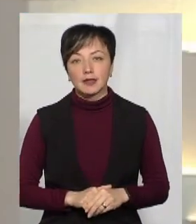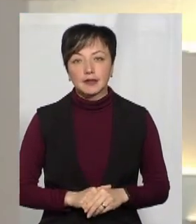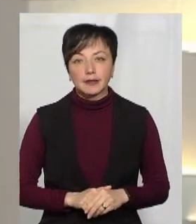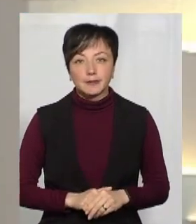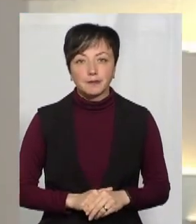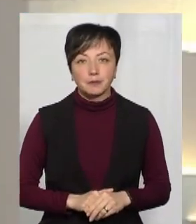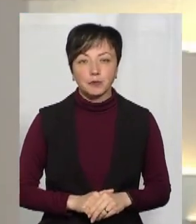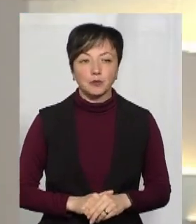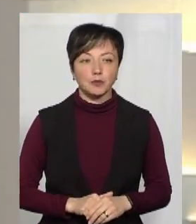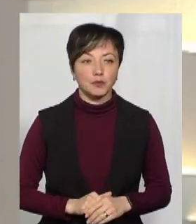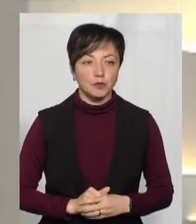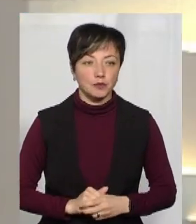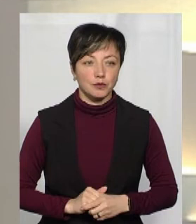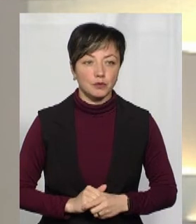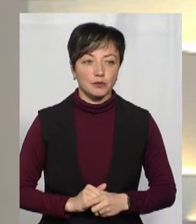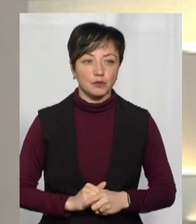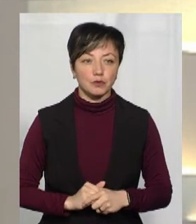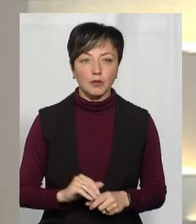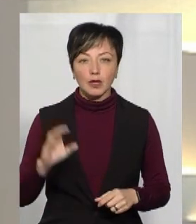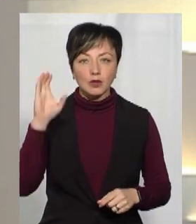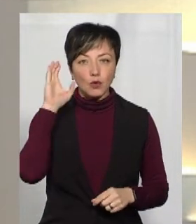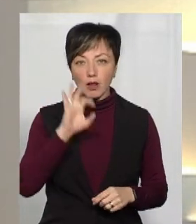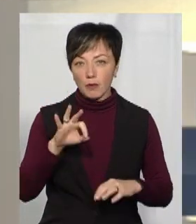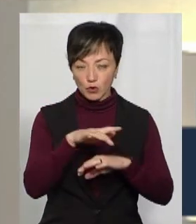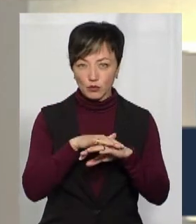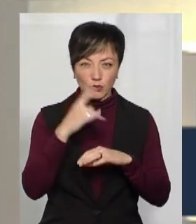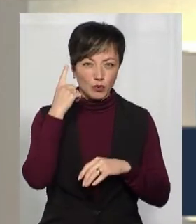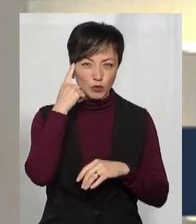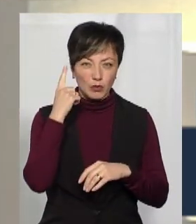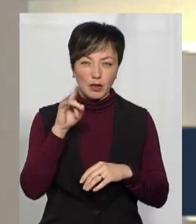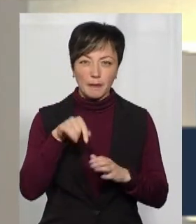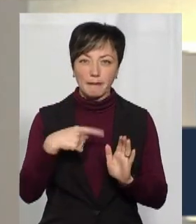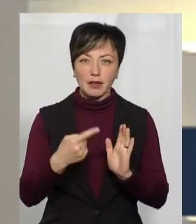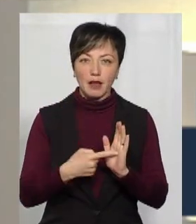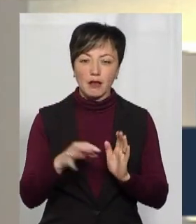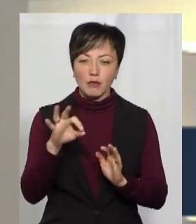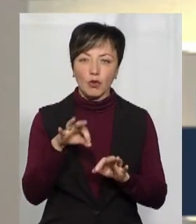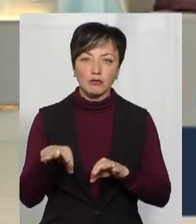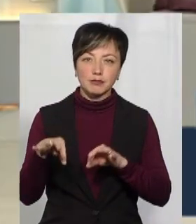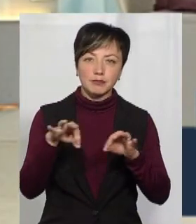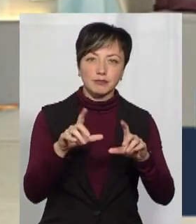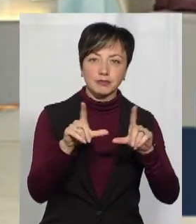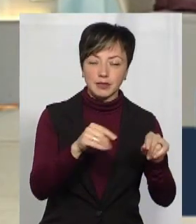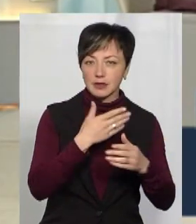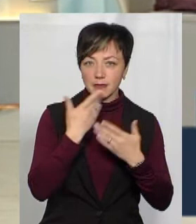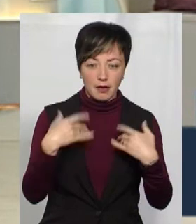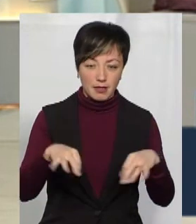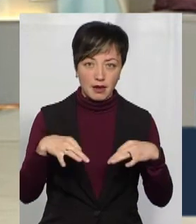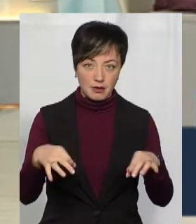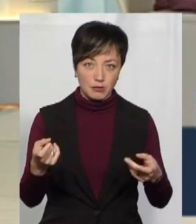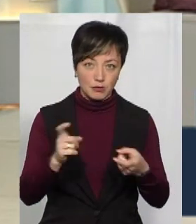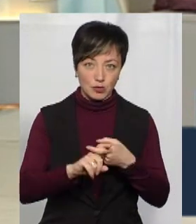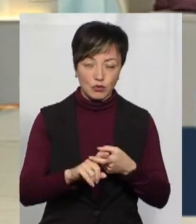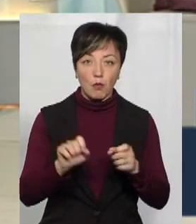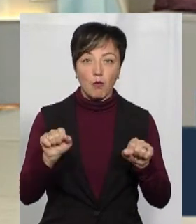І от поки слухала про скупчення, подумала, що зараз оці питання із логістикою, такі, що немає ж транспортного